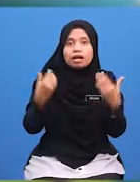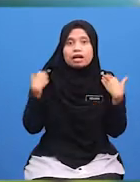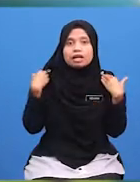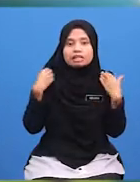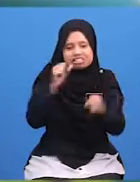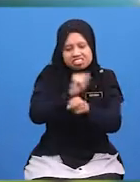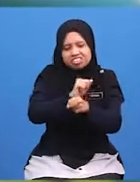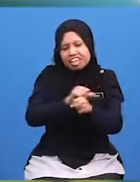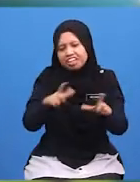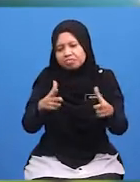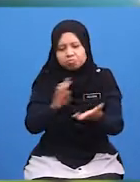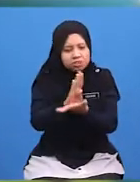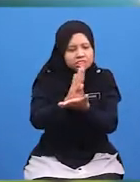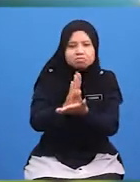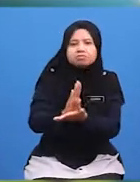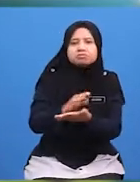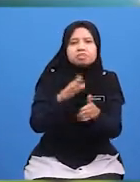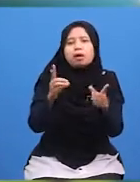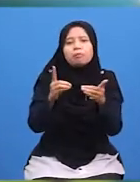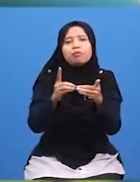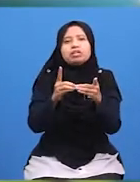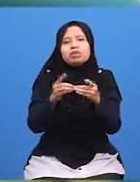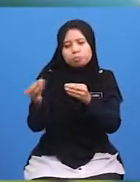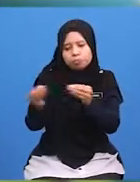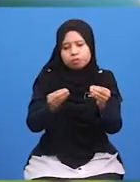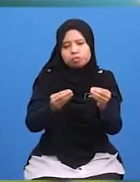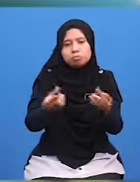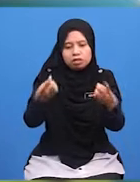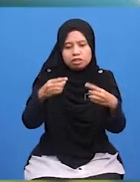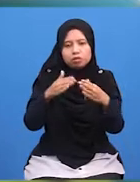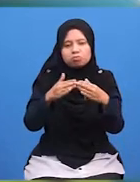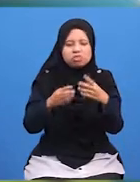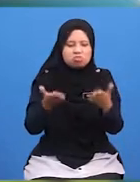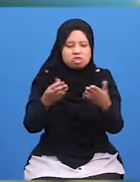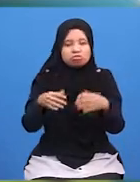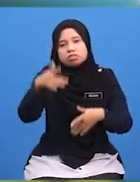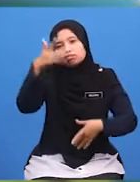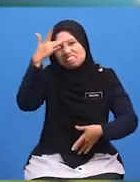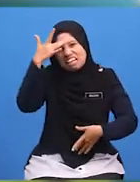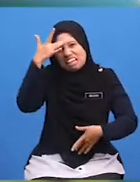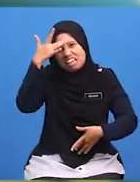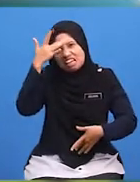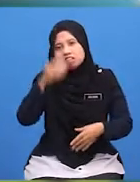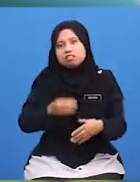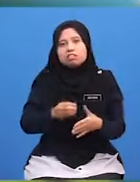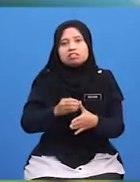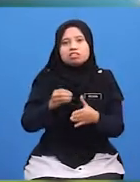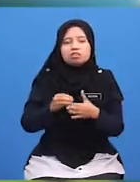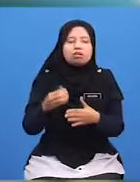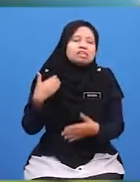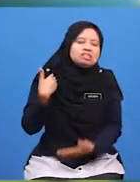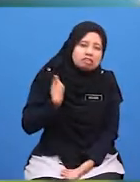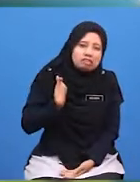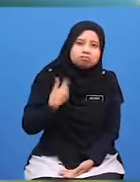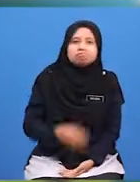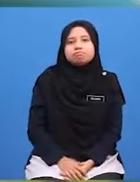Kekangan Atau Masalah Seperti Tidak Sihat Atau Dalam Keadaan Yang Letih